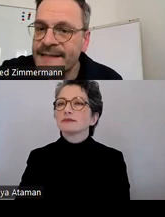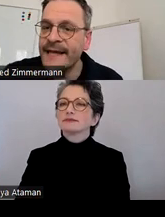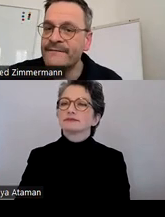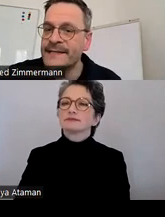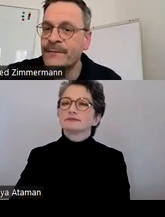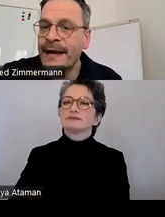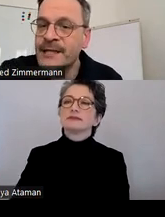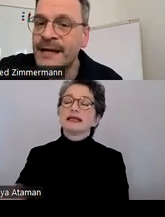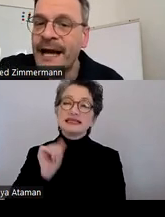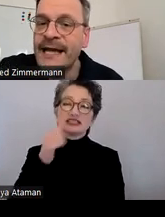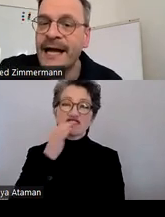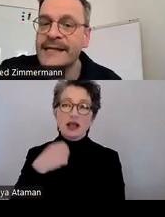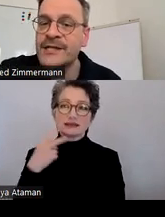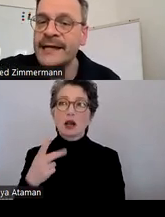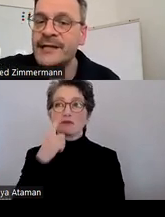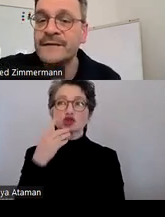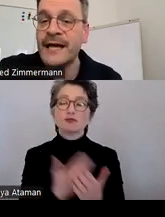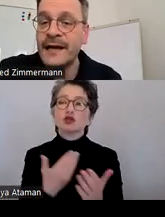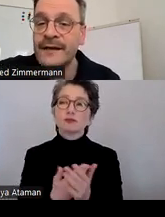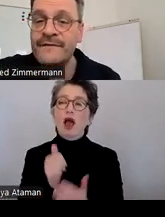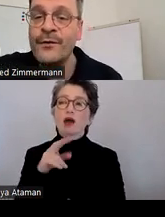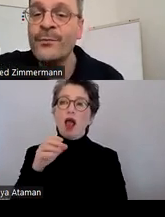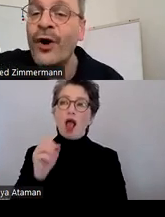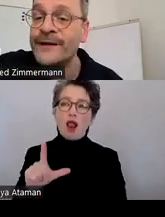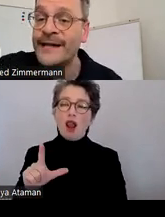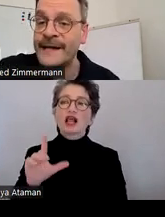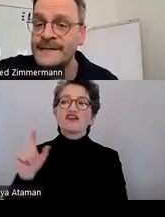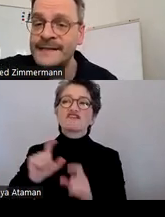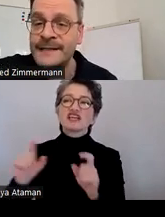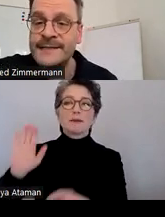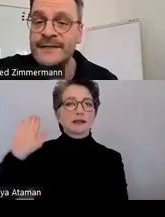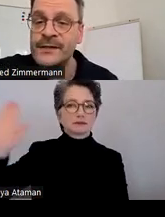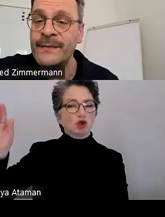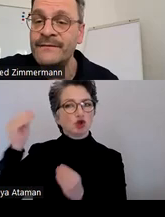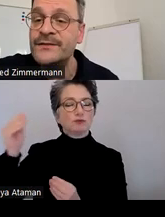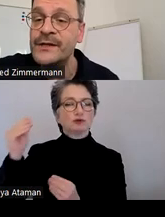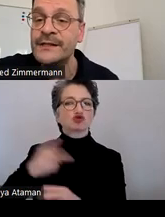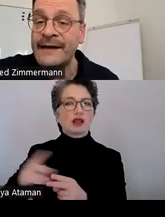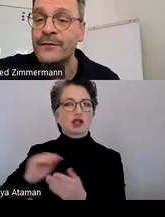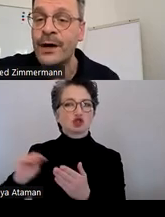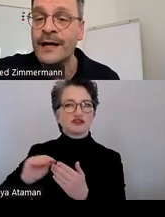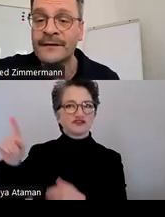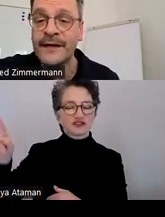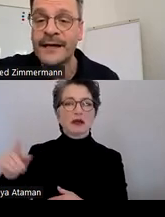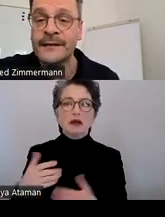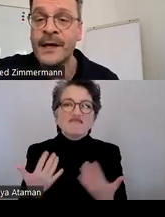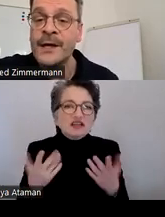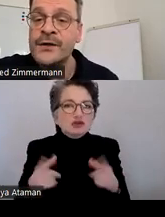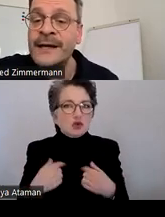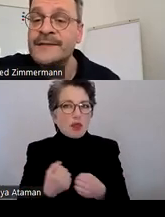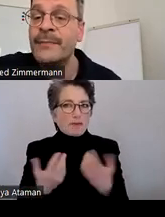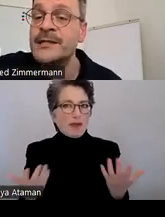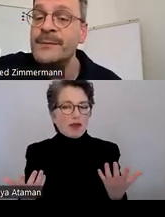die ich hier sehe, wenn zum Beispiel Areal die Standardschriftart der Firmen Corporate Identity ist, wie sollte dann vorgegangen werden?